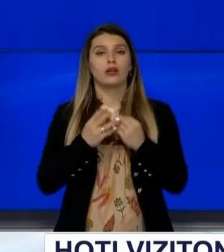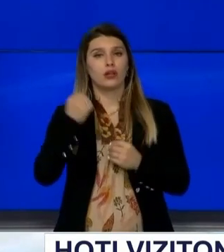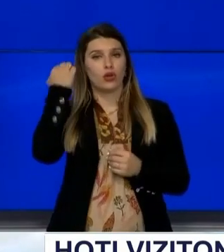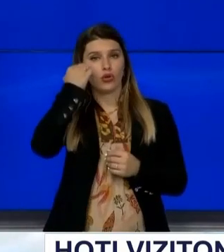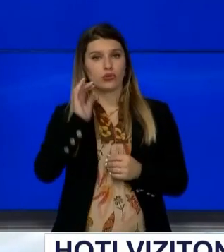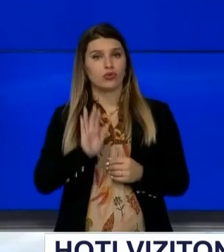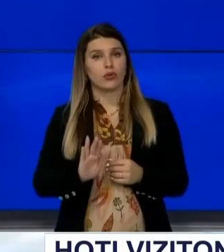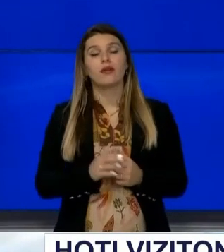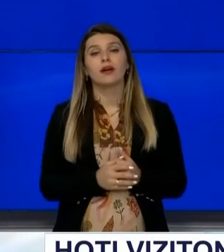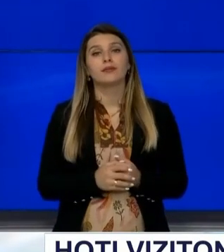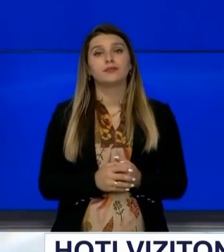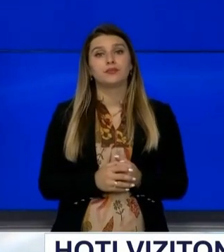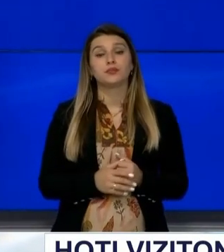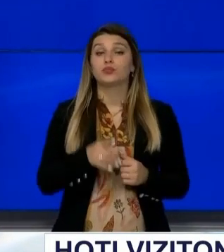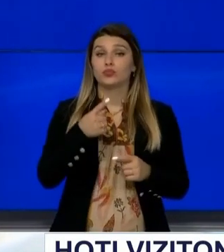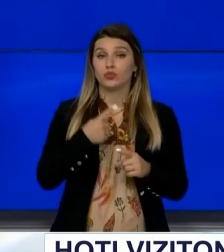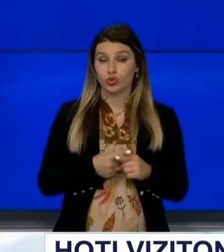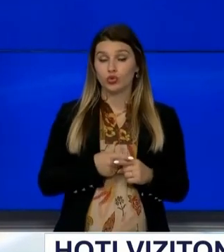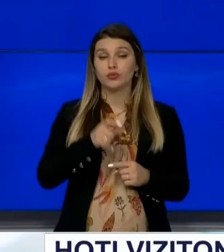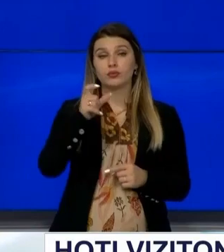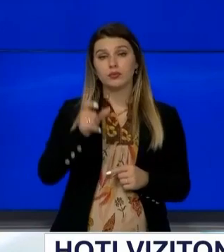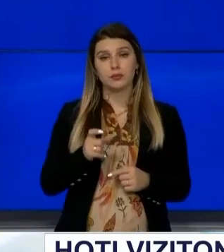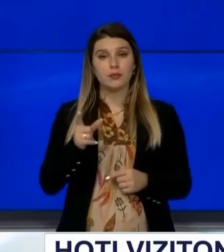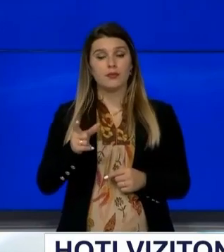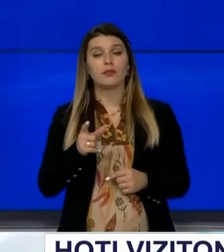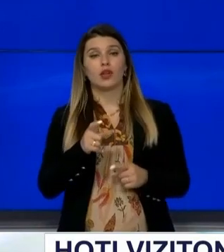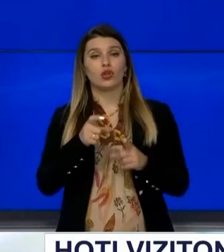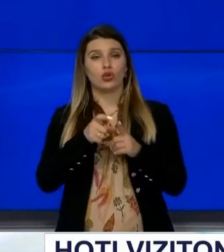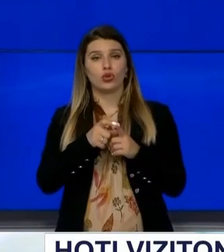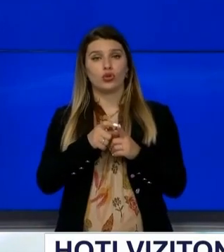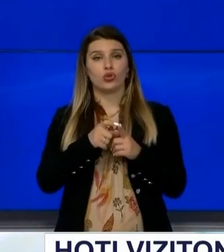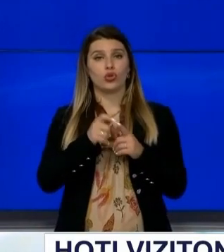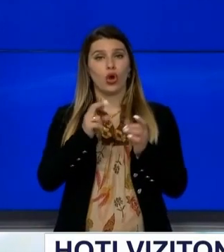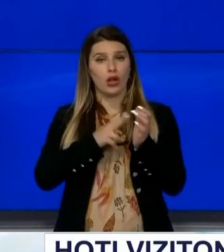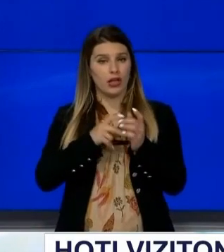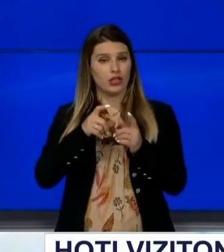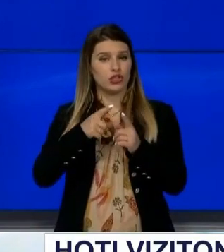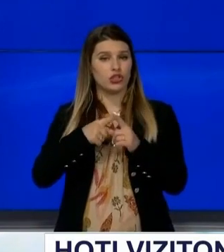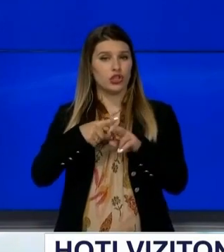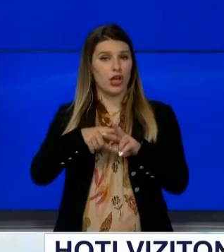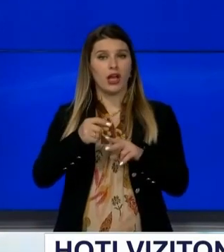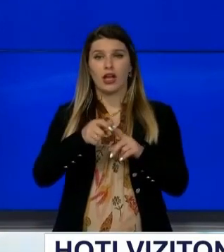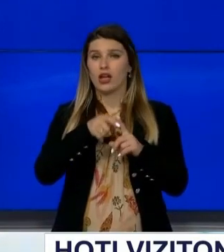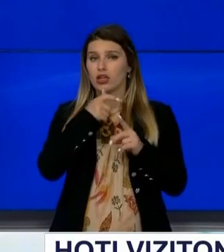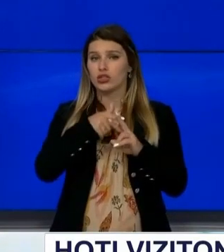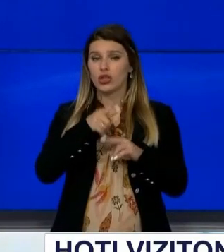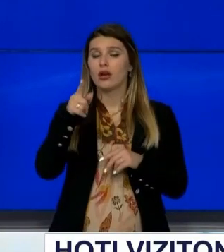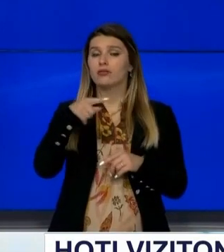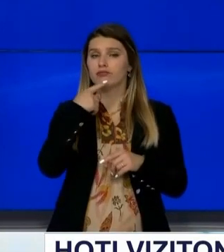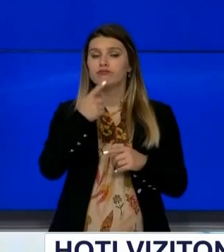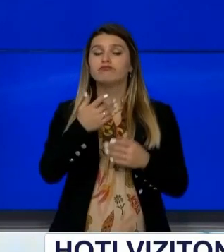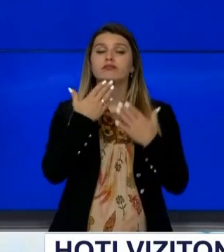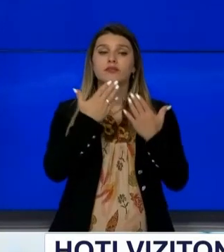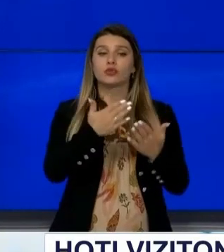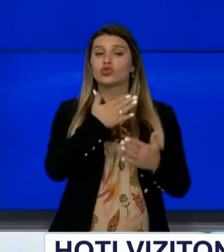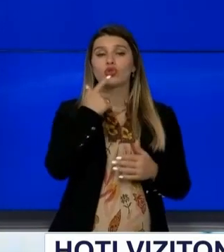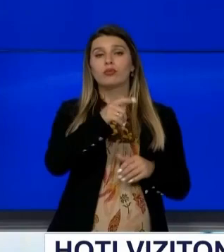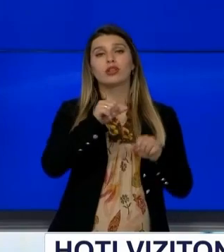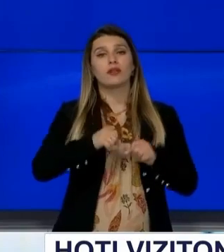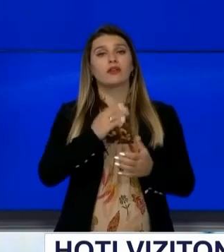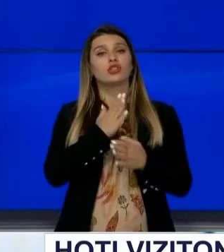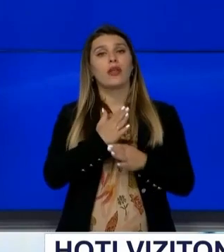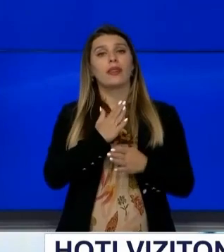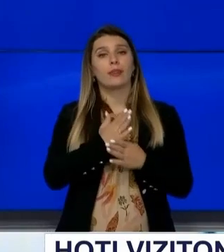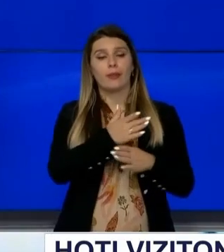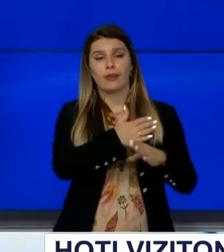të vendit ndërsa im Zotë, do të gjërgji e falenroj i Kryeministrin Hoti për mbështetin e përhershme të qeverjismë si dhe për